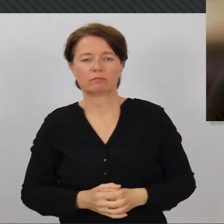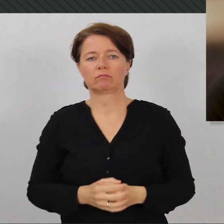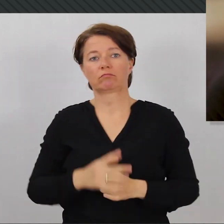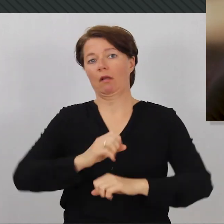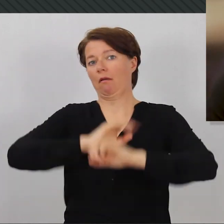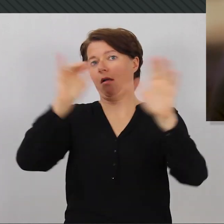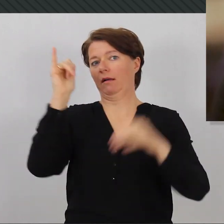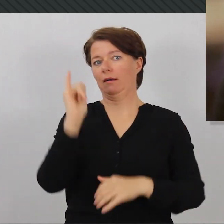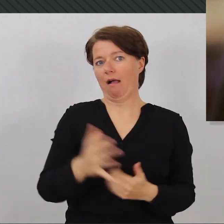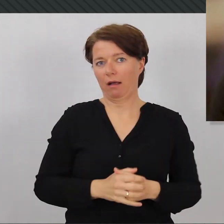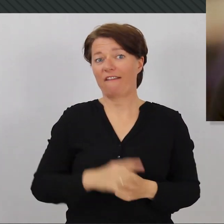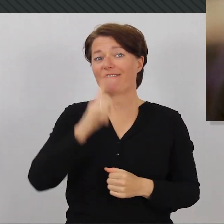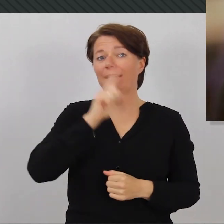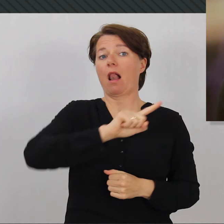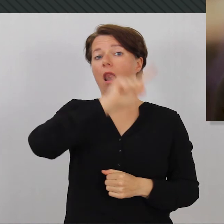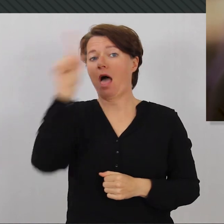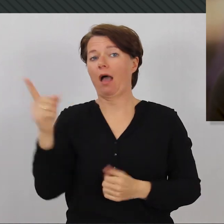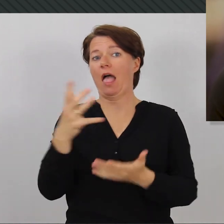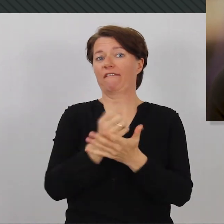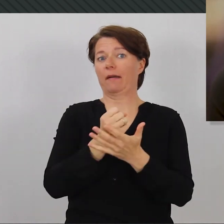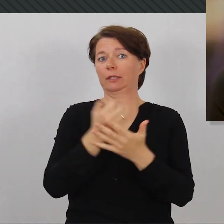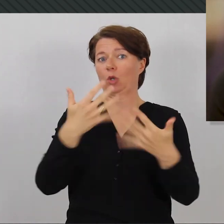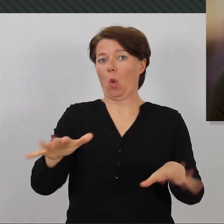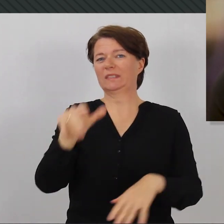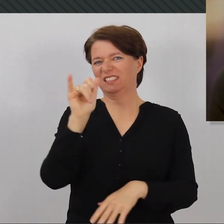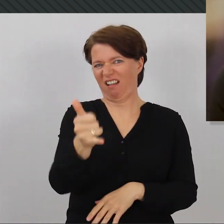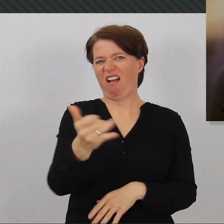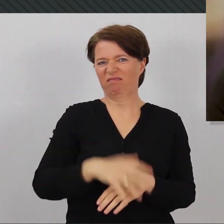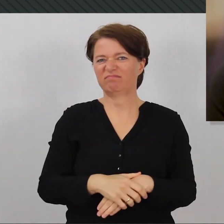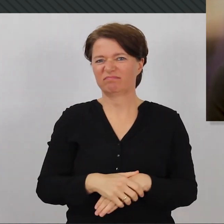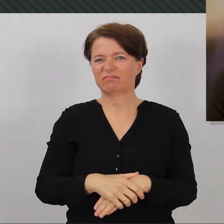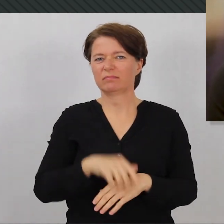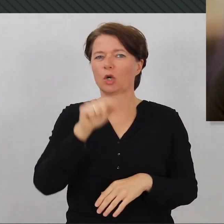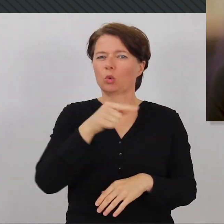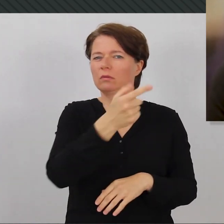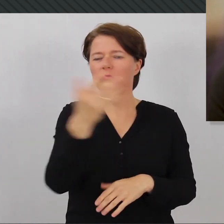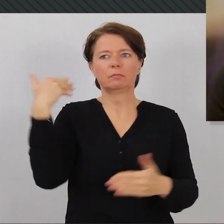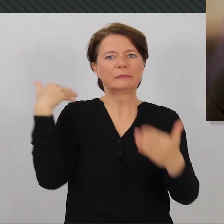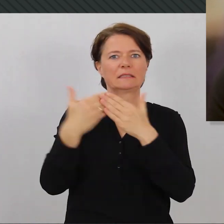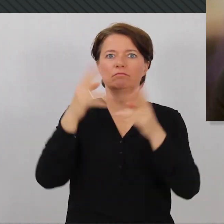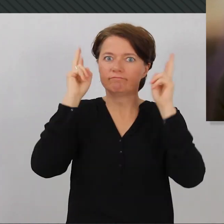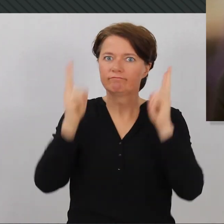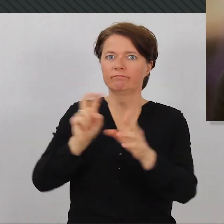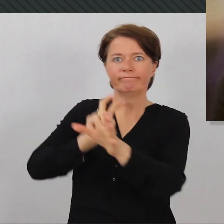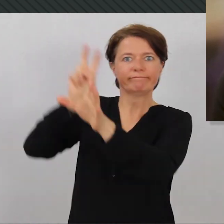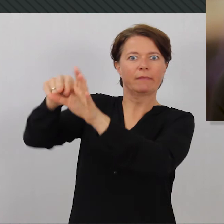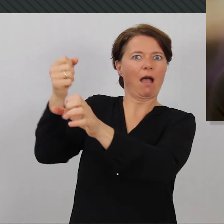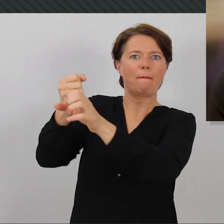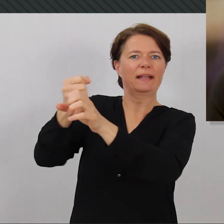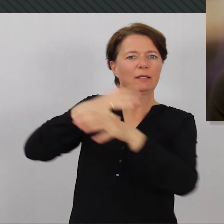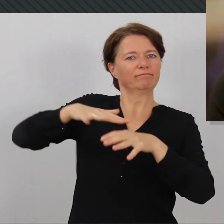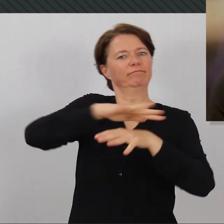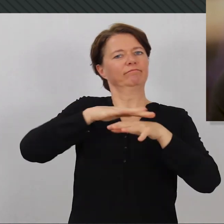ganz klar, ja. Also, wenn wir von Langzeiterwerbslosen sprechen, ja. Meistens haben sie gar keine berufliche Biografie.